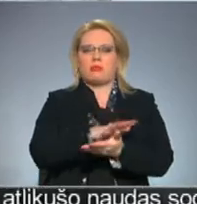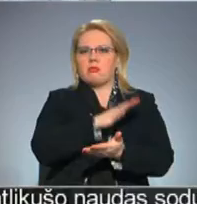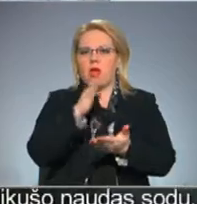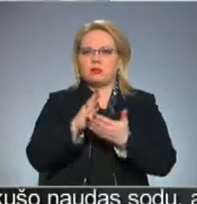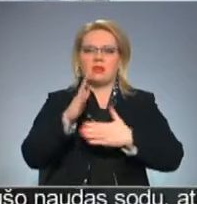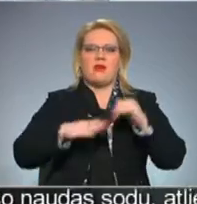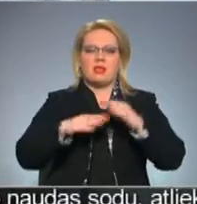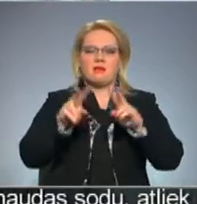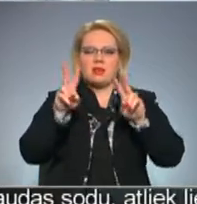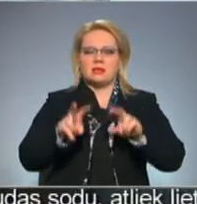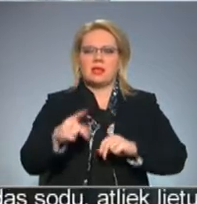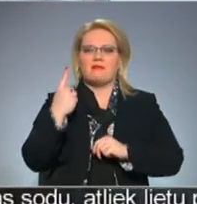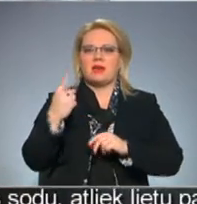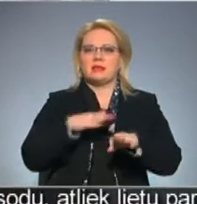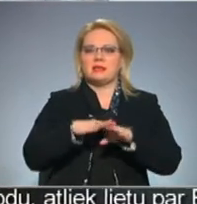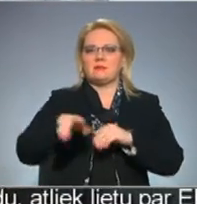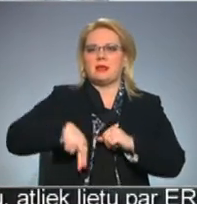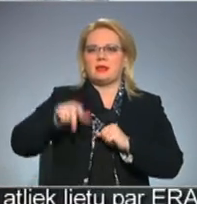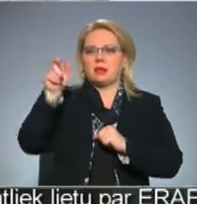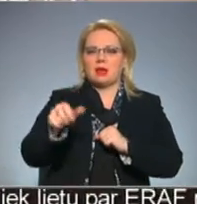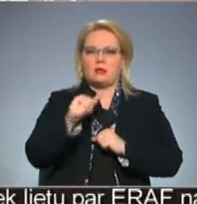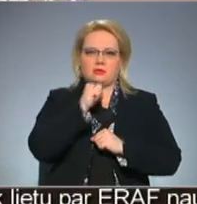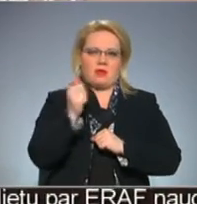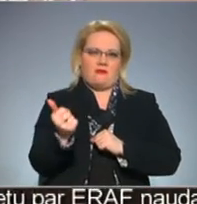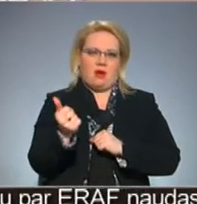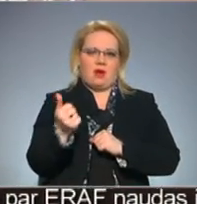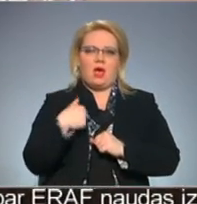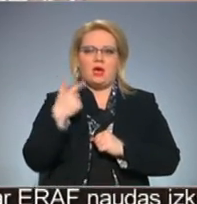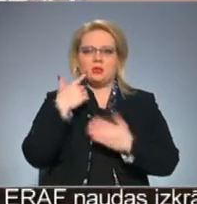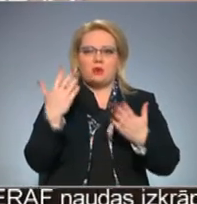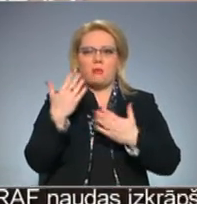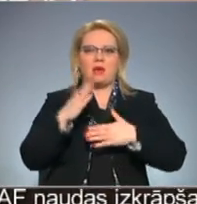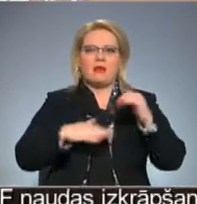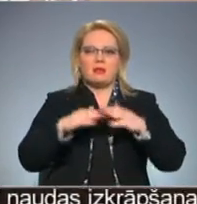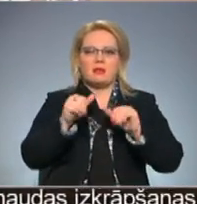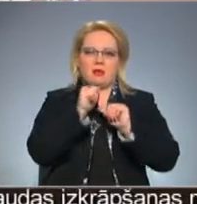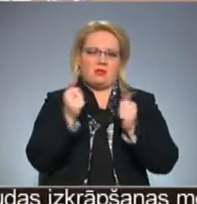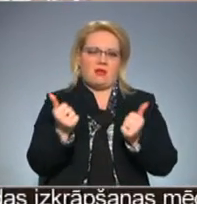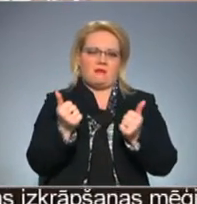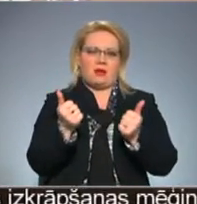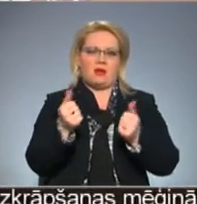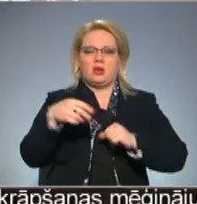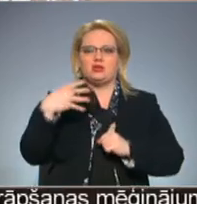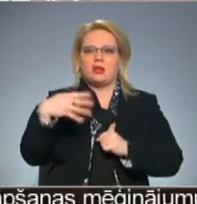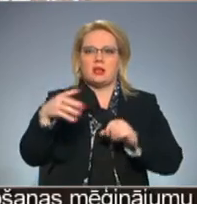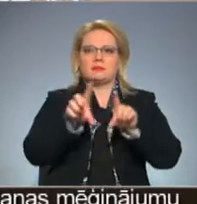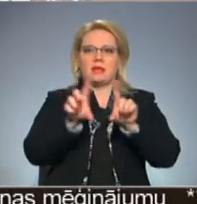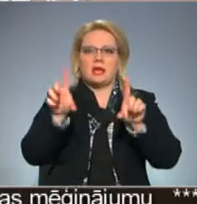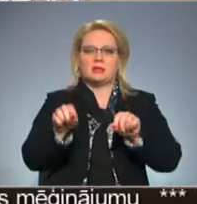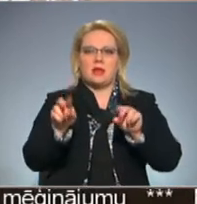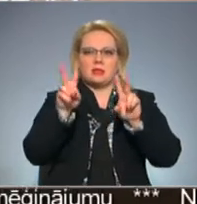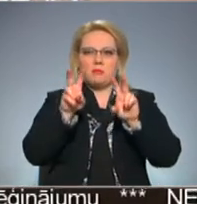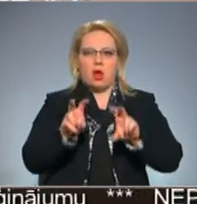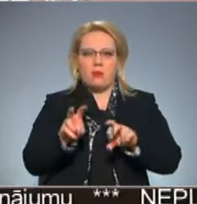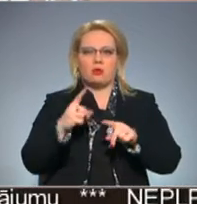ka kvalitātīvi izskatīja tikai viens izpildirektors tos nevarot. Es domāju, kvalitātīvi nevar. 40 iestādus pārvaldīt un